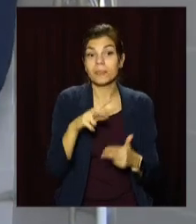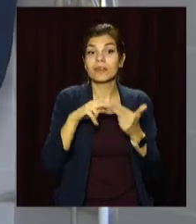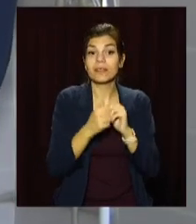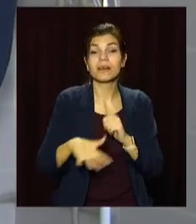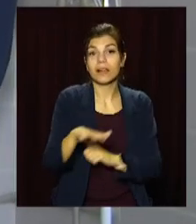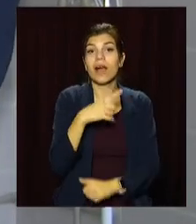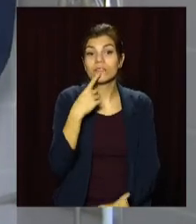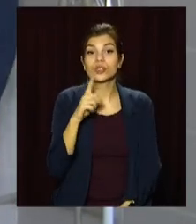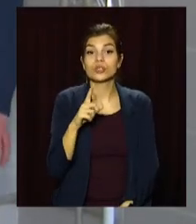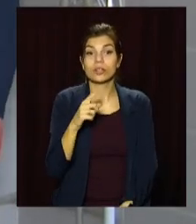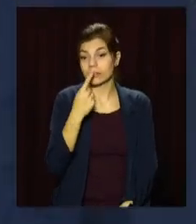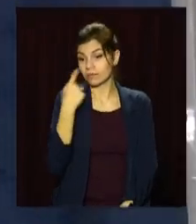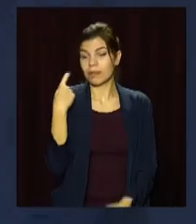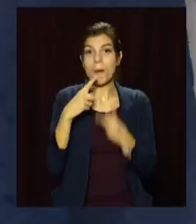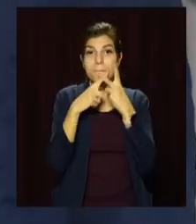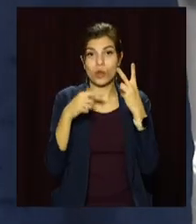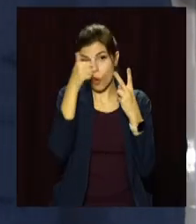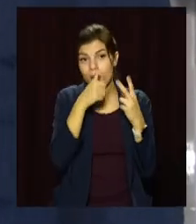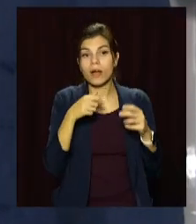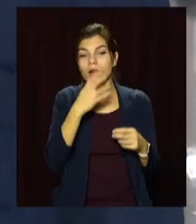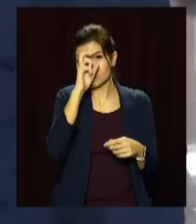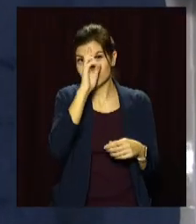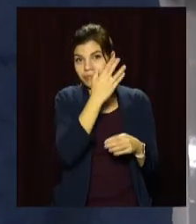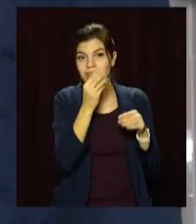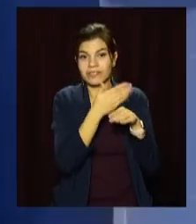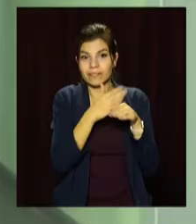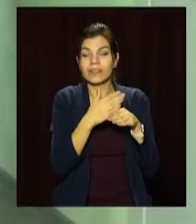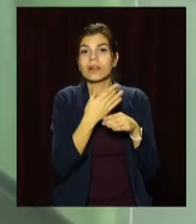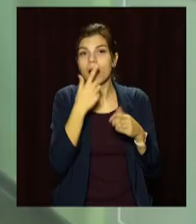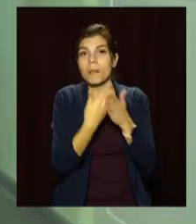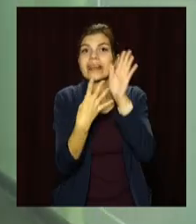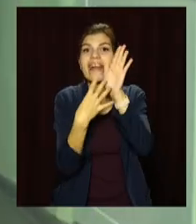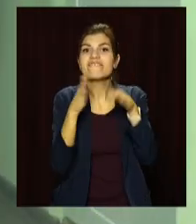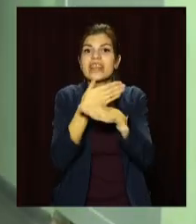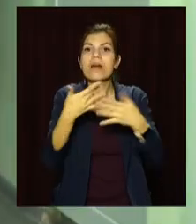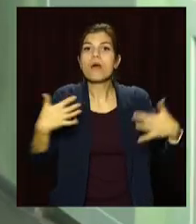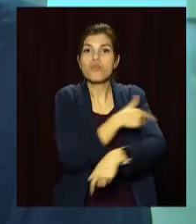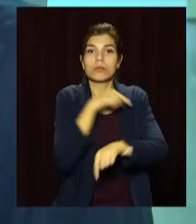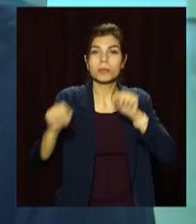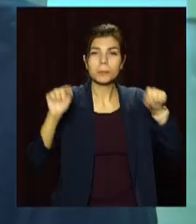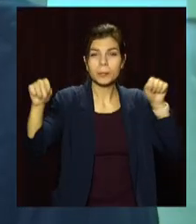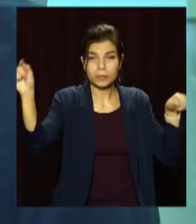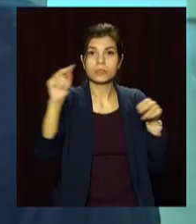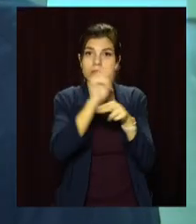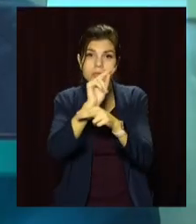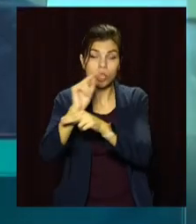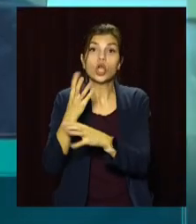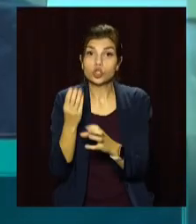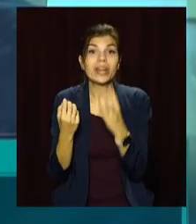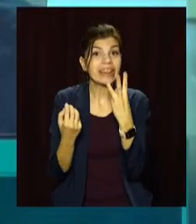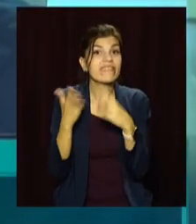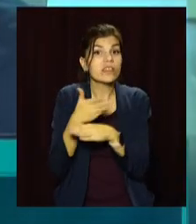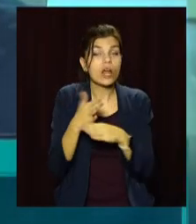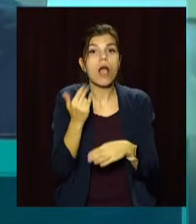'янського розповідають, за останні півтора роки коштом міського бюджету відремонтували 9 відділень в різних лікарнях. Ще три відділення зараз